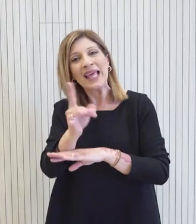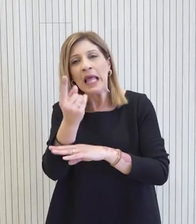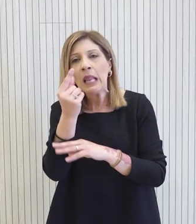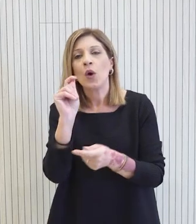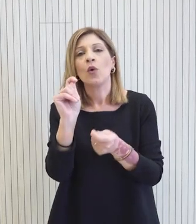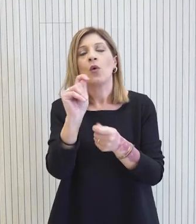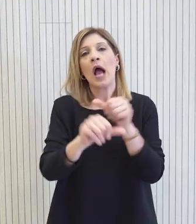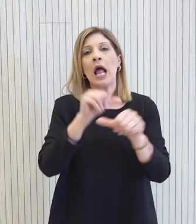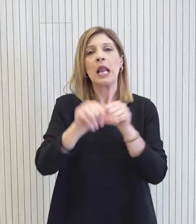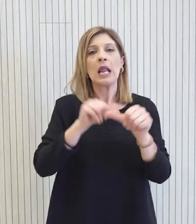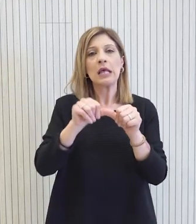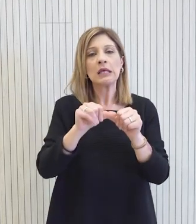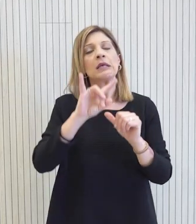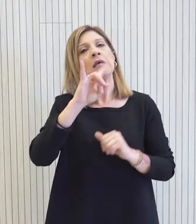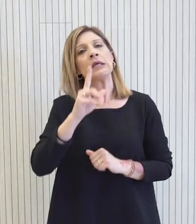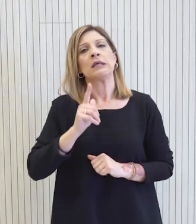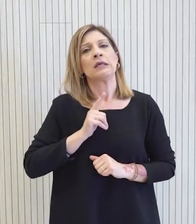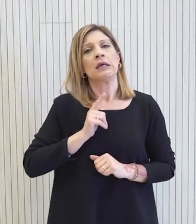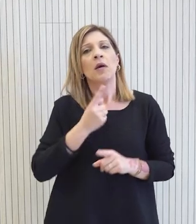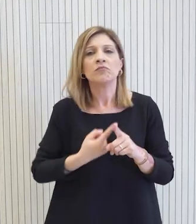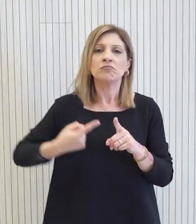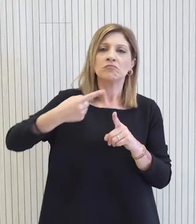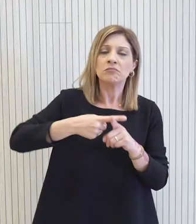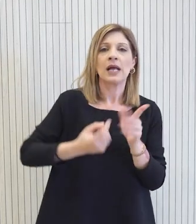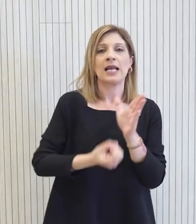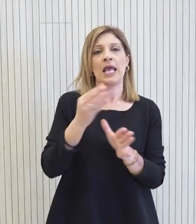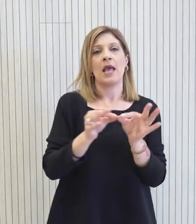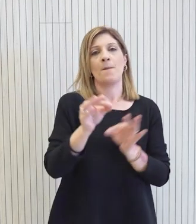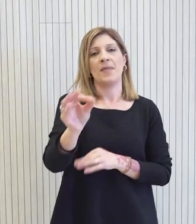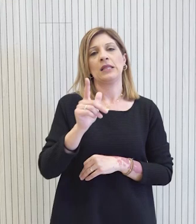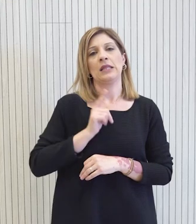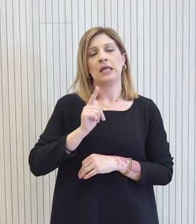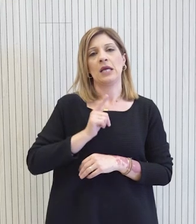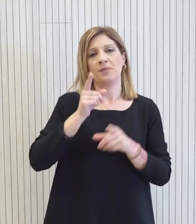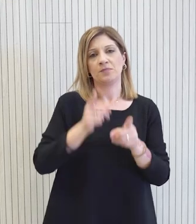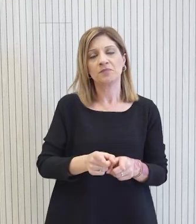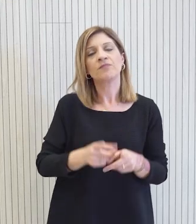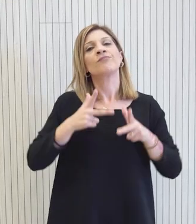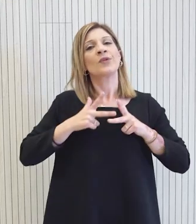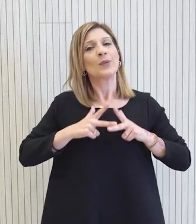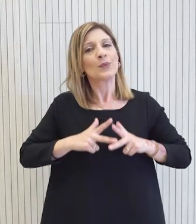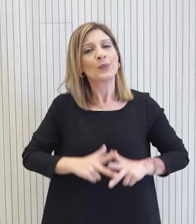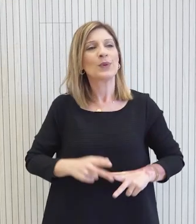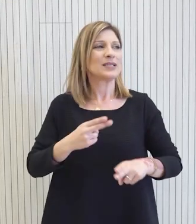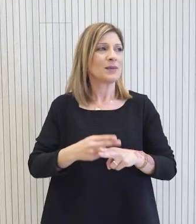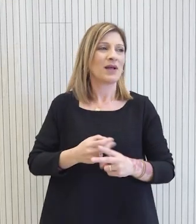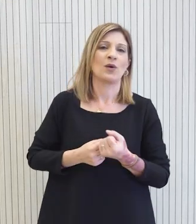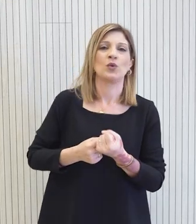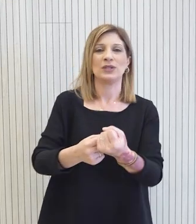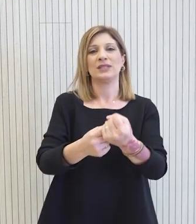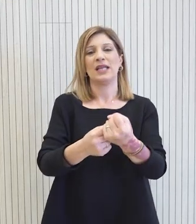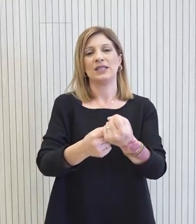κάποιων από αυτών αλλά και ενδεχομένως κάποια επιπρόσθετα νέα μέτρα τα οποία μπορούν να ληφθούν προς ανακούφιση προστήριξη των